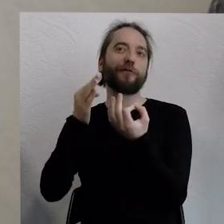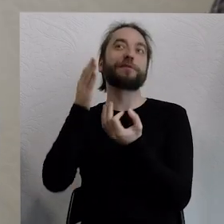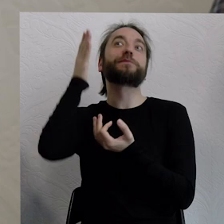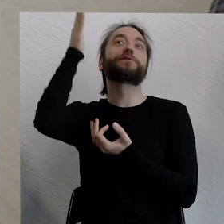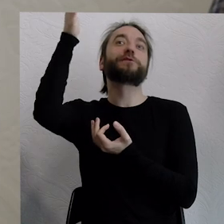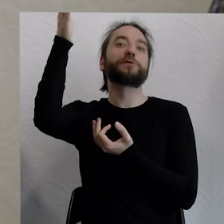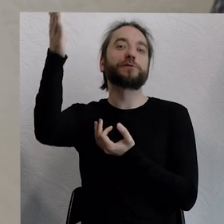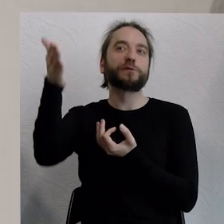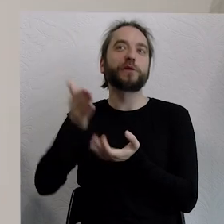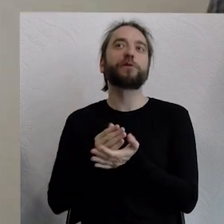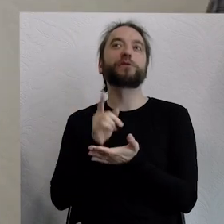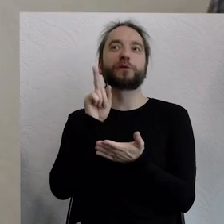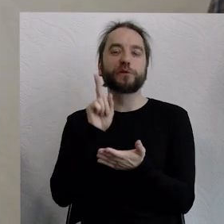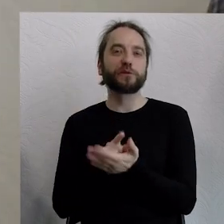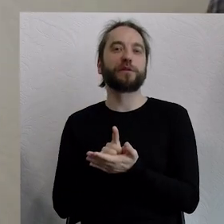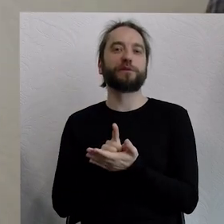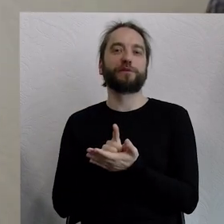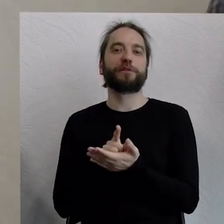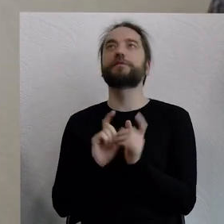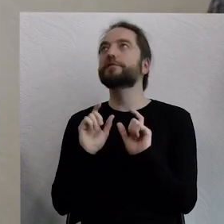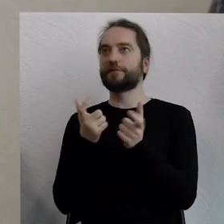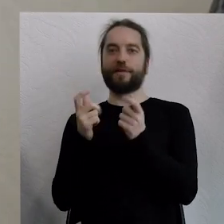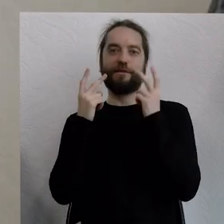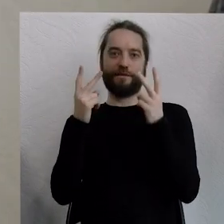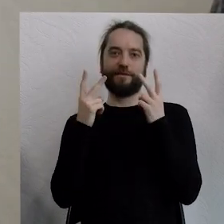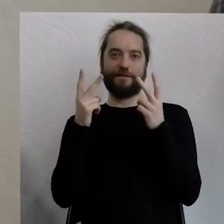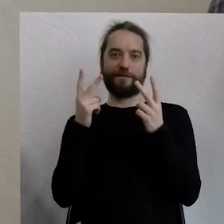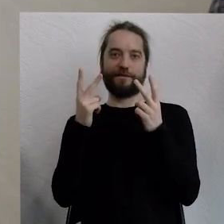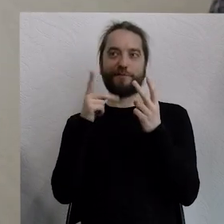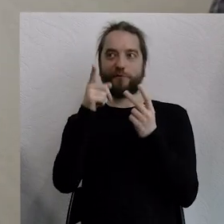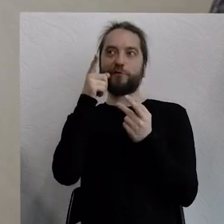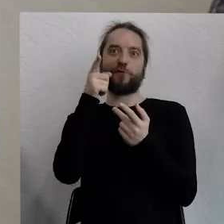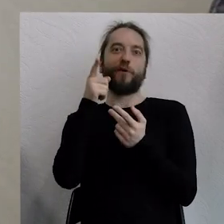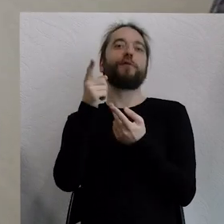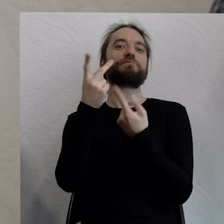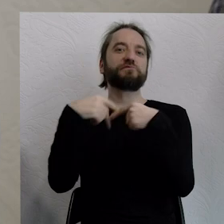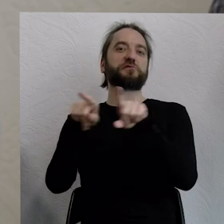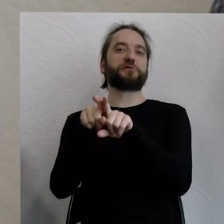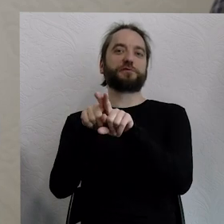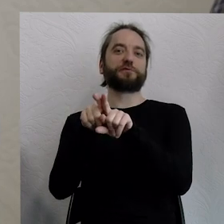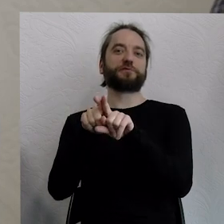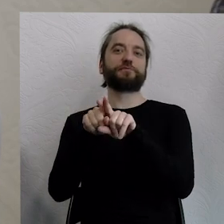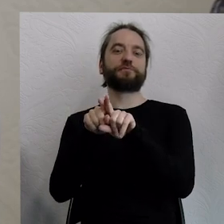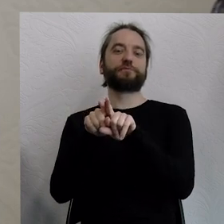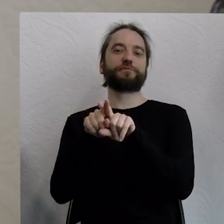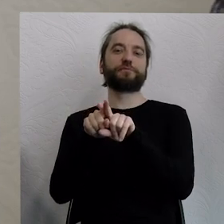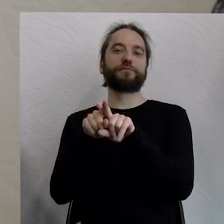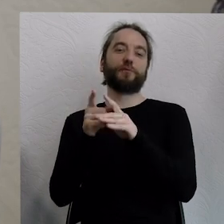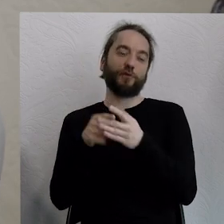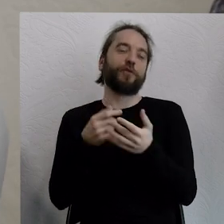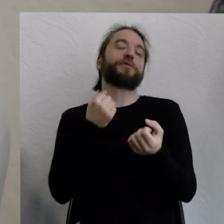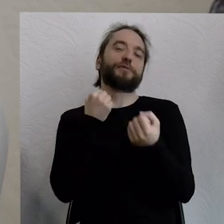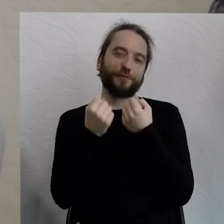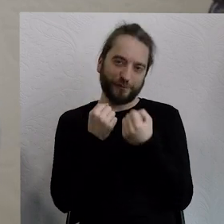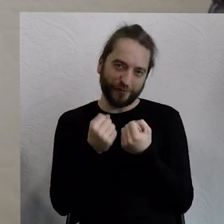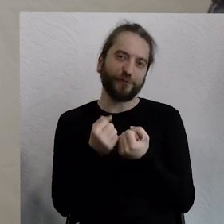co jest kluczowe, żeby tam dojść, no bo nie jest trudem, bo